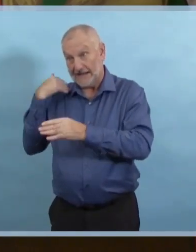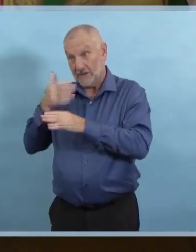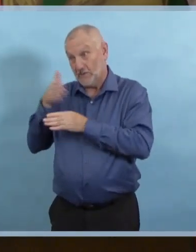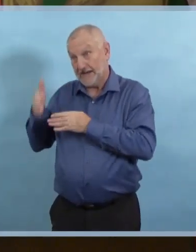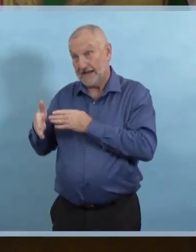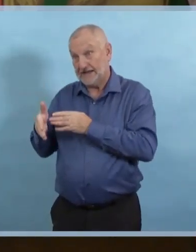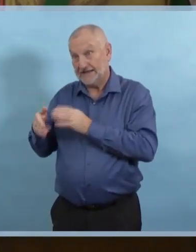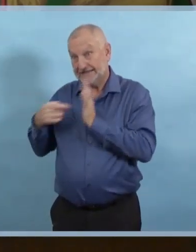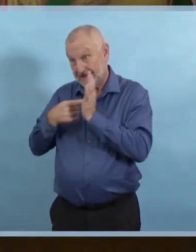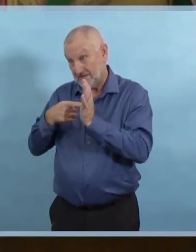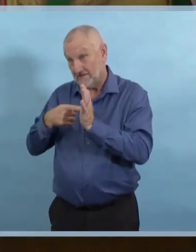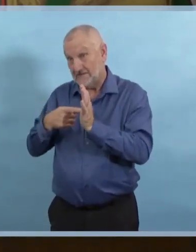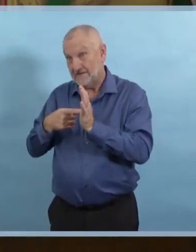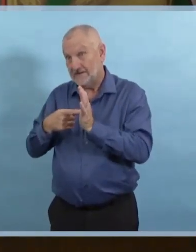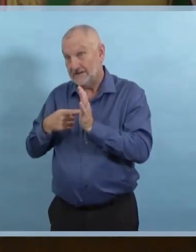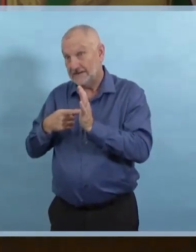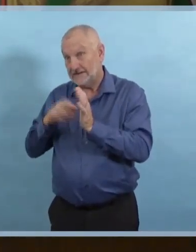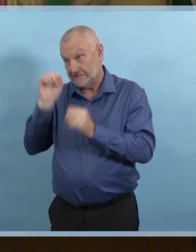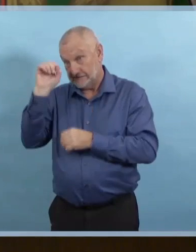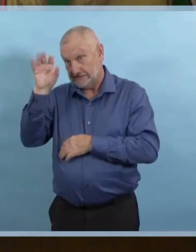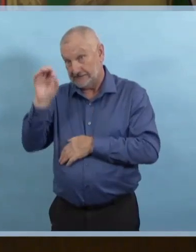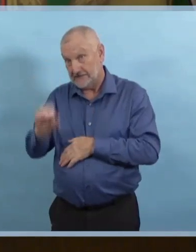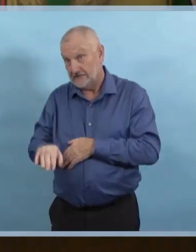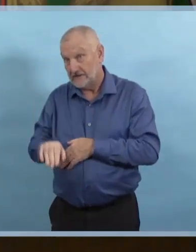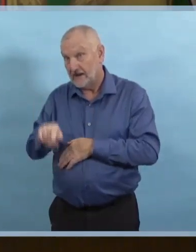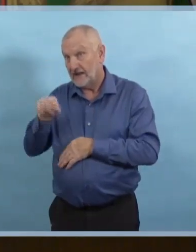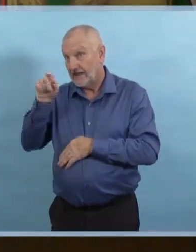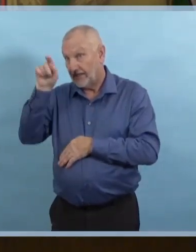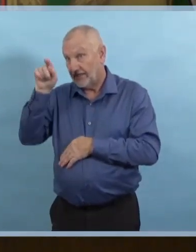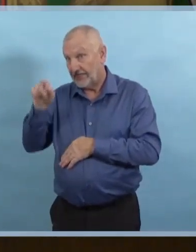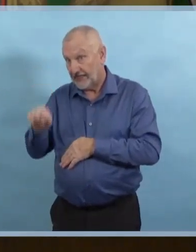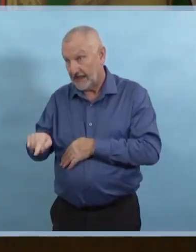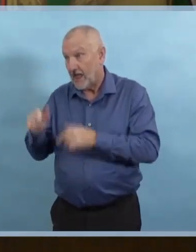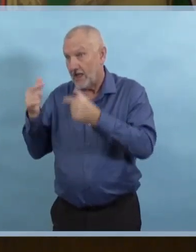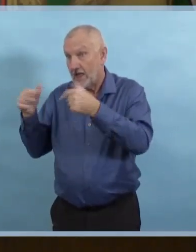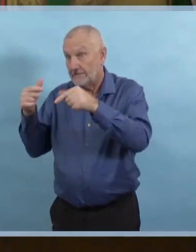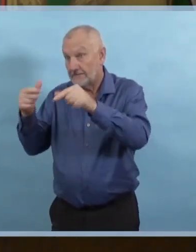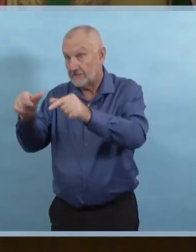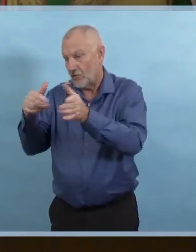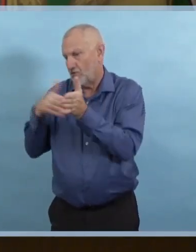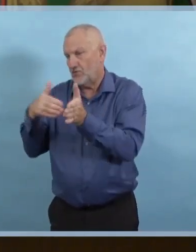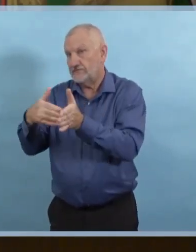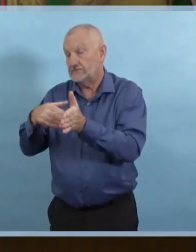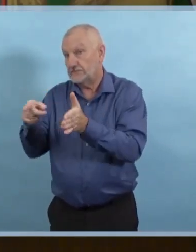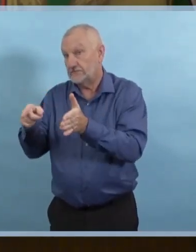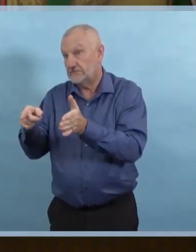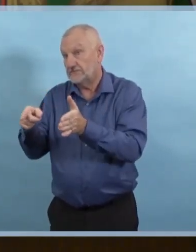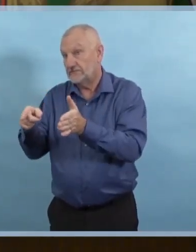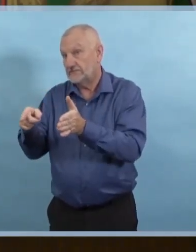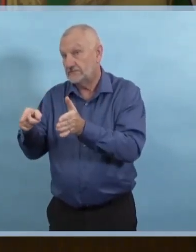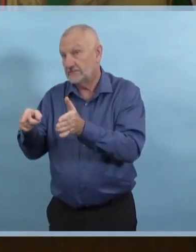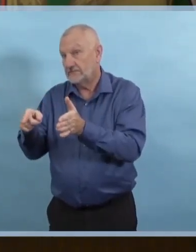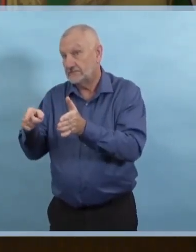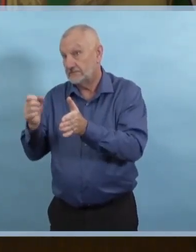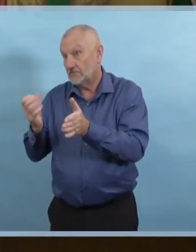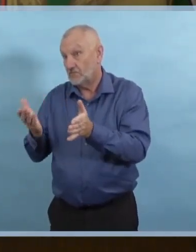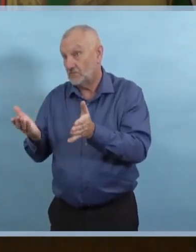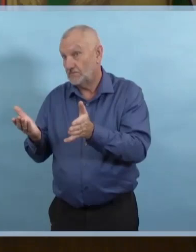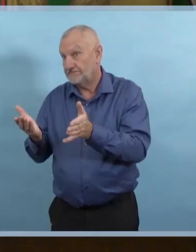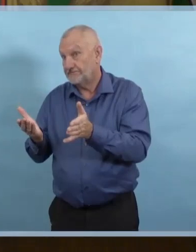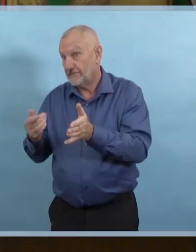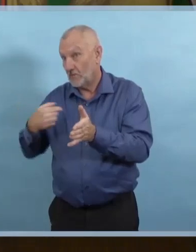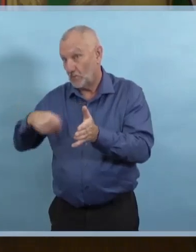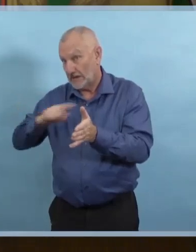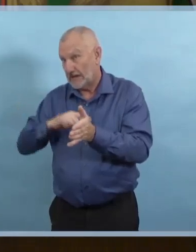souvent. Il faut vraiment redoubler et reconcentrer nos efforts. De